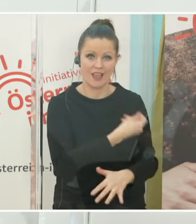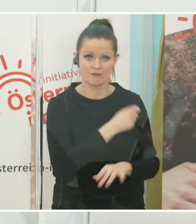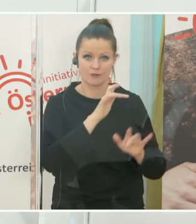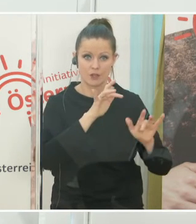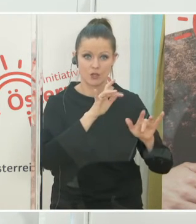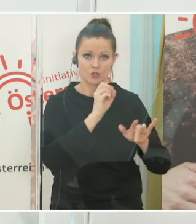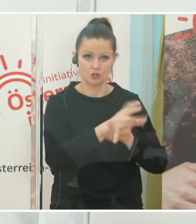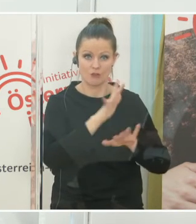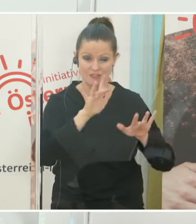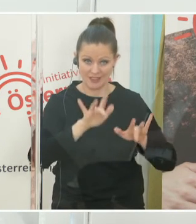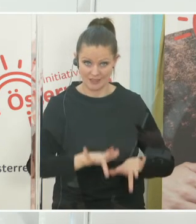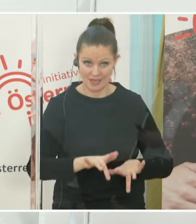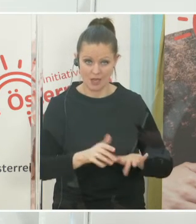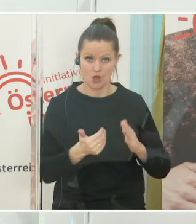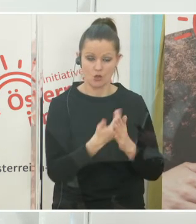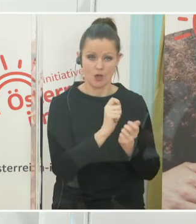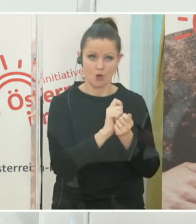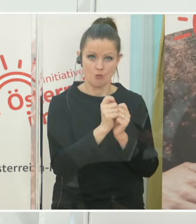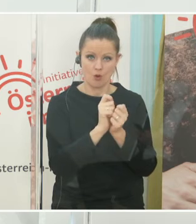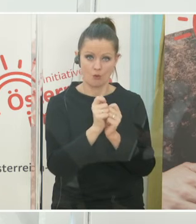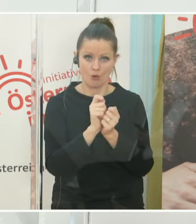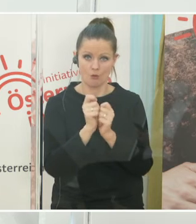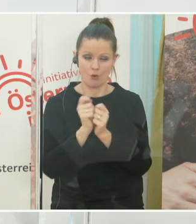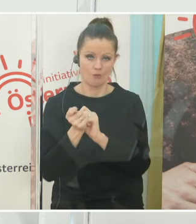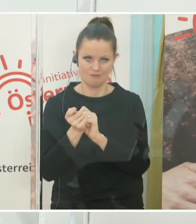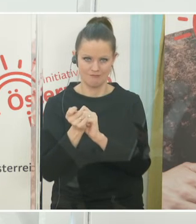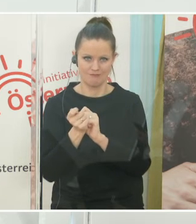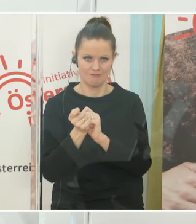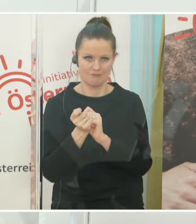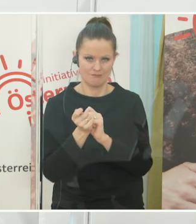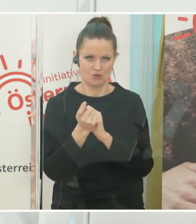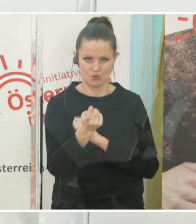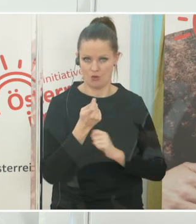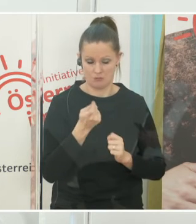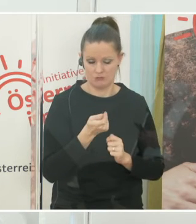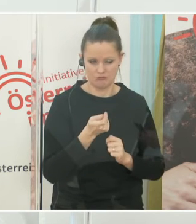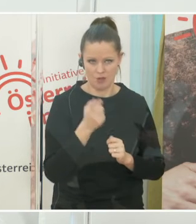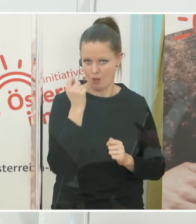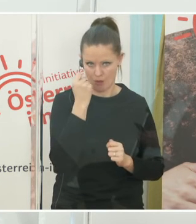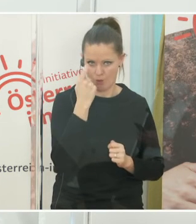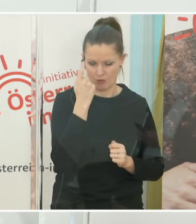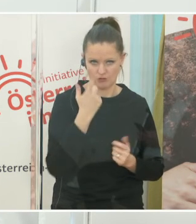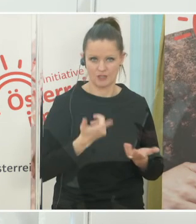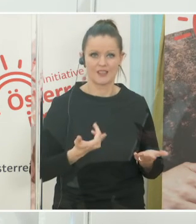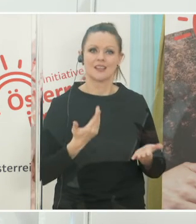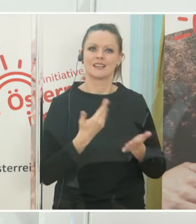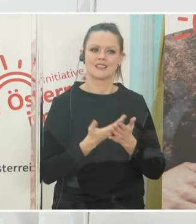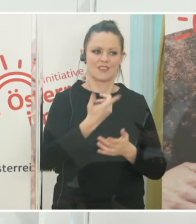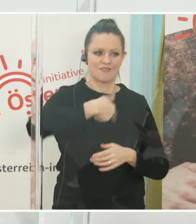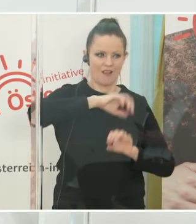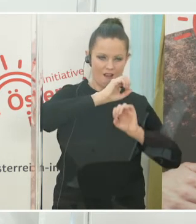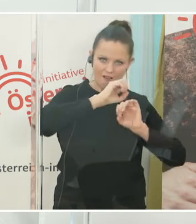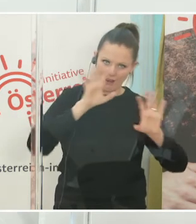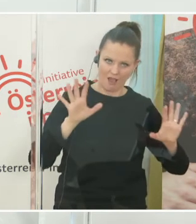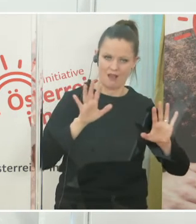und hier Neuerungen, die Impfempfehlungen anpassen werden, keine Frage. Aber es war klar, dass wir hier